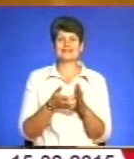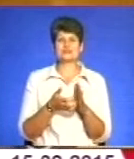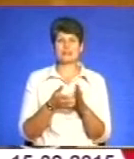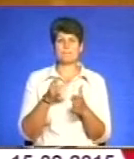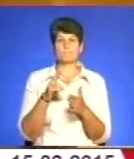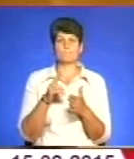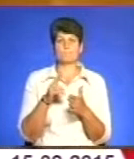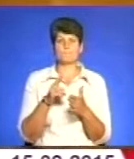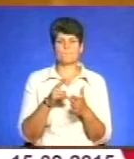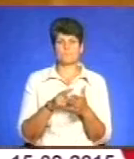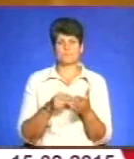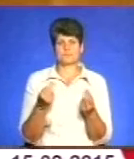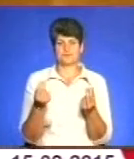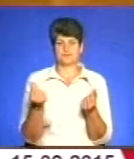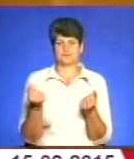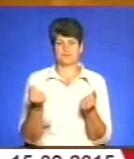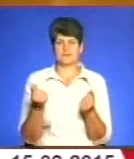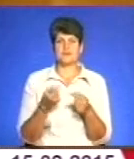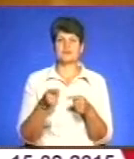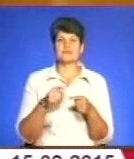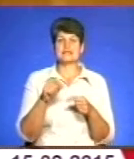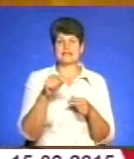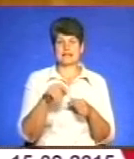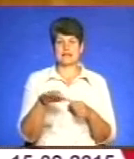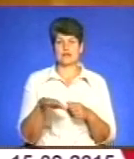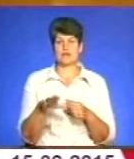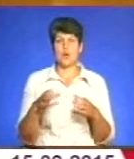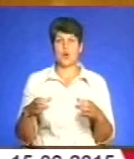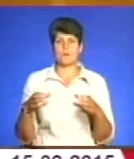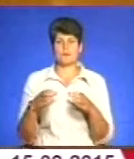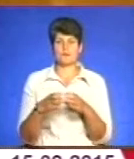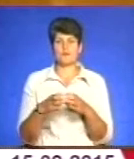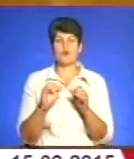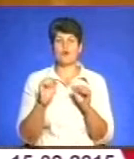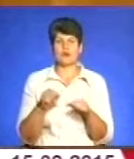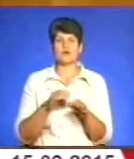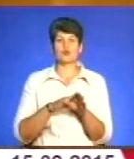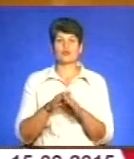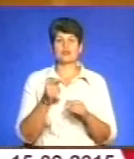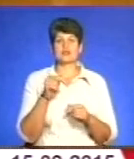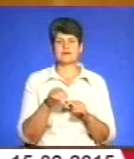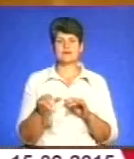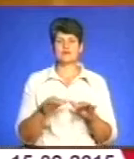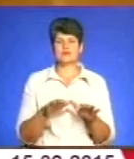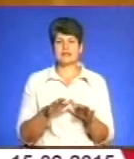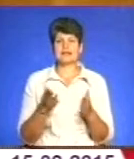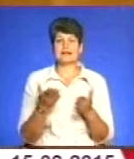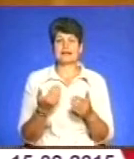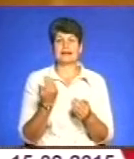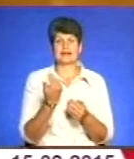податкові надходження. Для того, щоб ця територія, ця об'єднана громада могла виконувати ті функції, які на неї